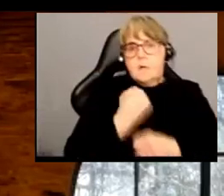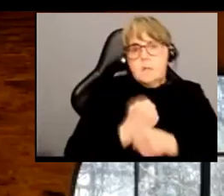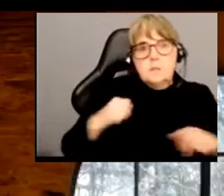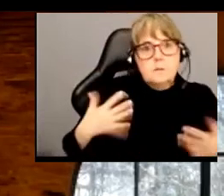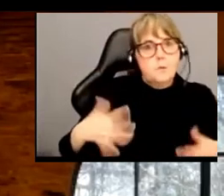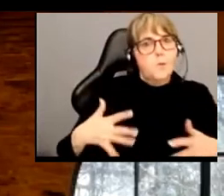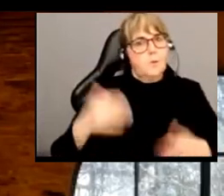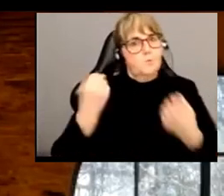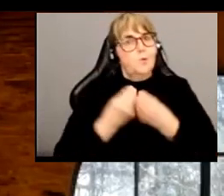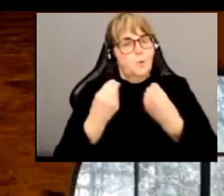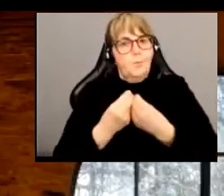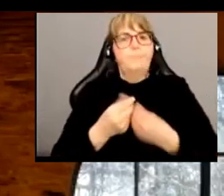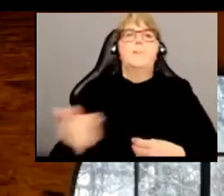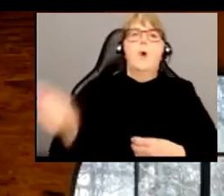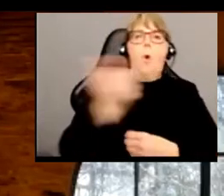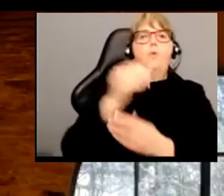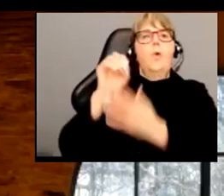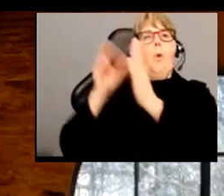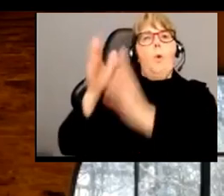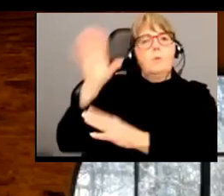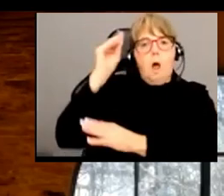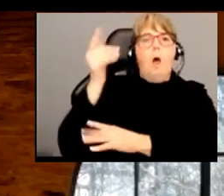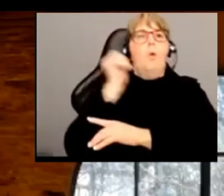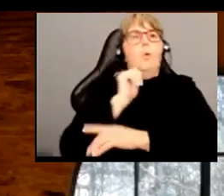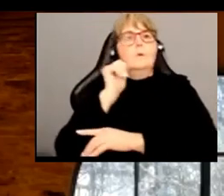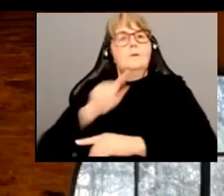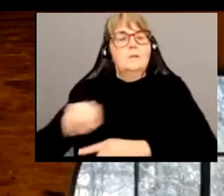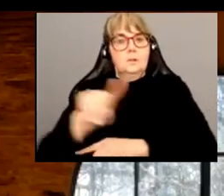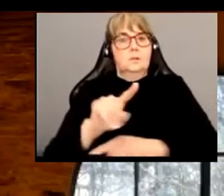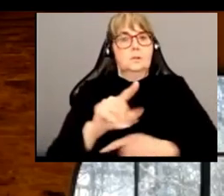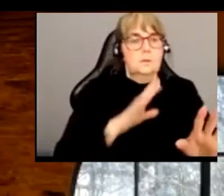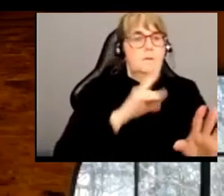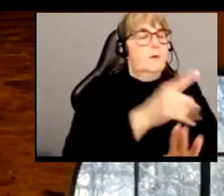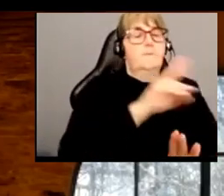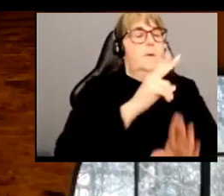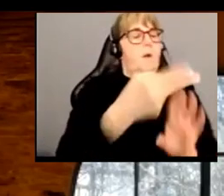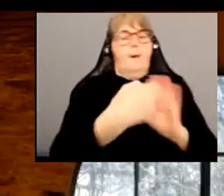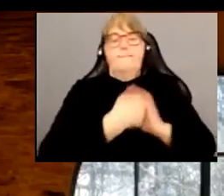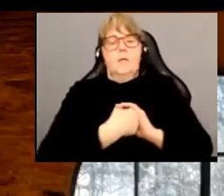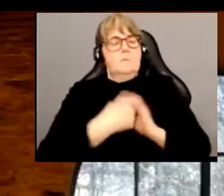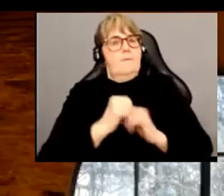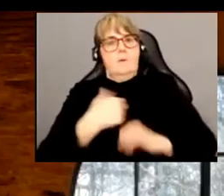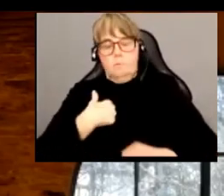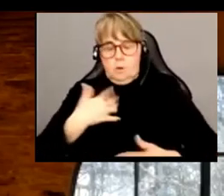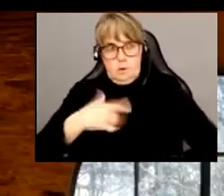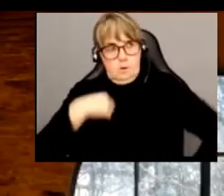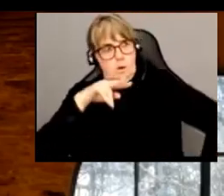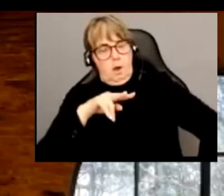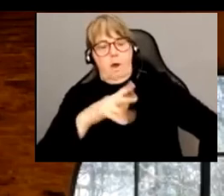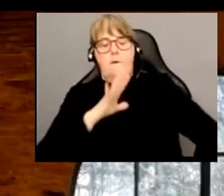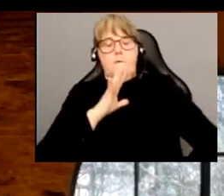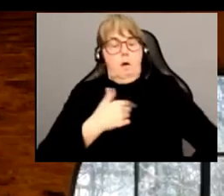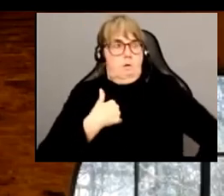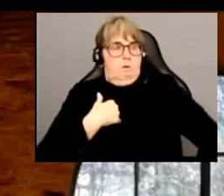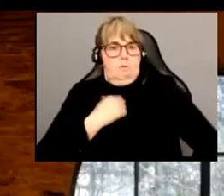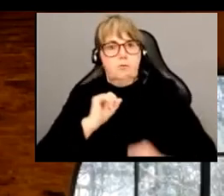Je ne sais pas qu'est-ce qu'il a fait avec les autres auteurs et autrices de ce livre mais dans mon cas, il s'est investi à fond. Je ne m'attendais tellement pas